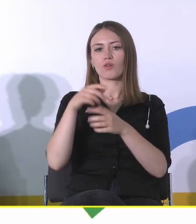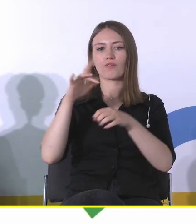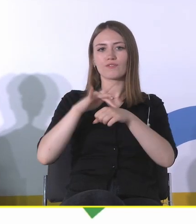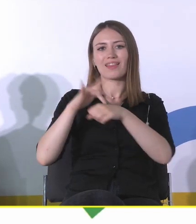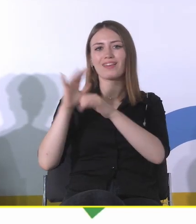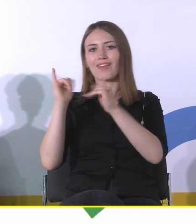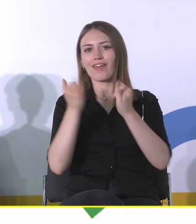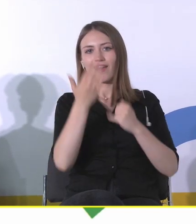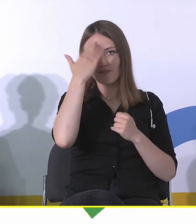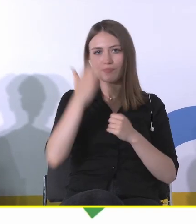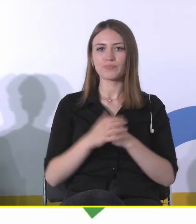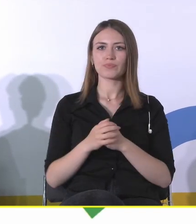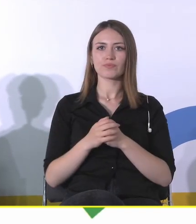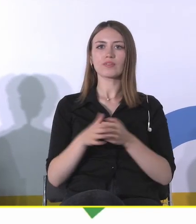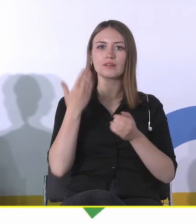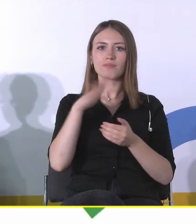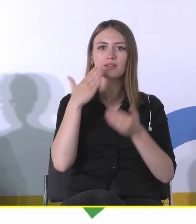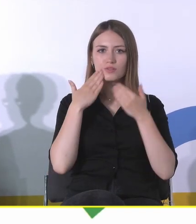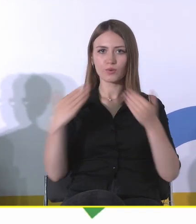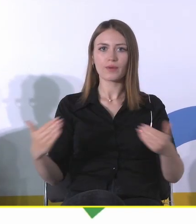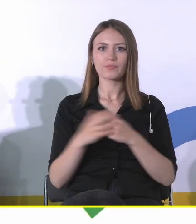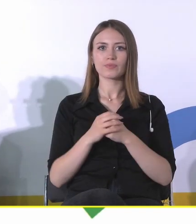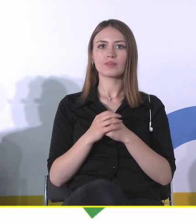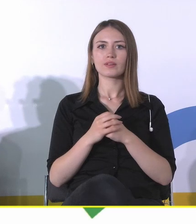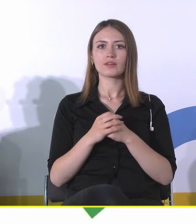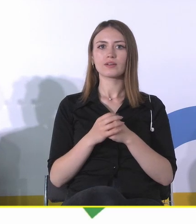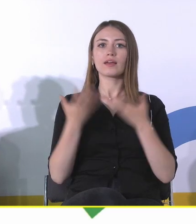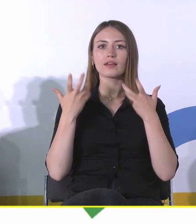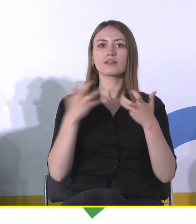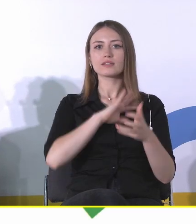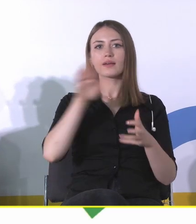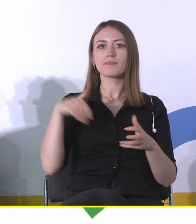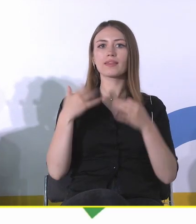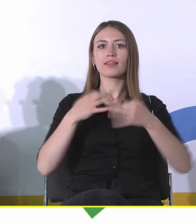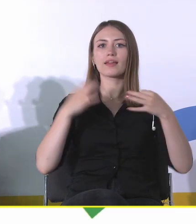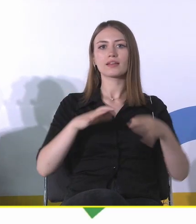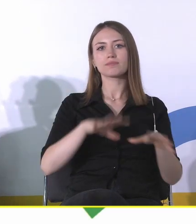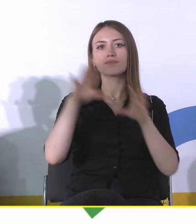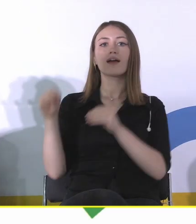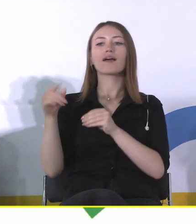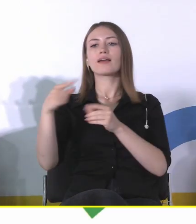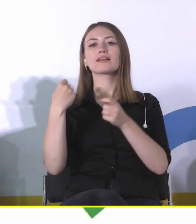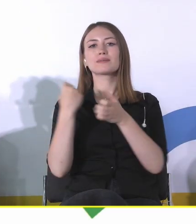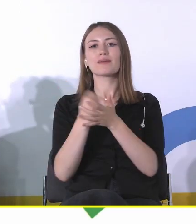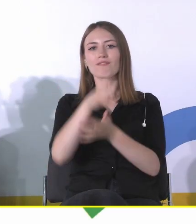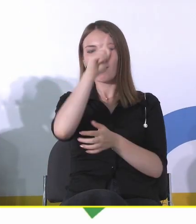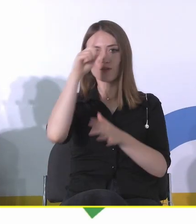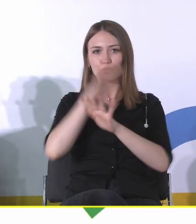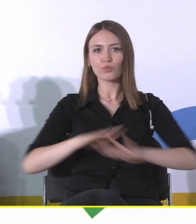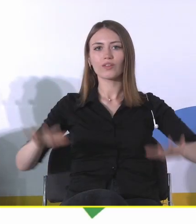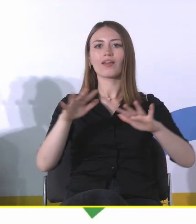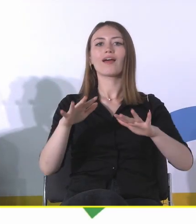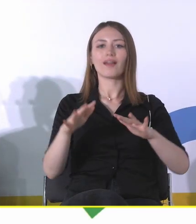Bardzo dziękuję. Chciałem, żebyśmy teraz przenieśli się do zagadnień społecznych. Przez bardzo